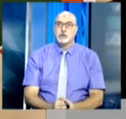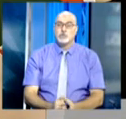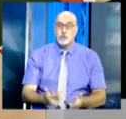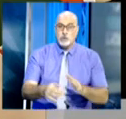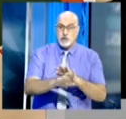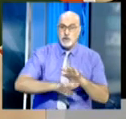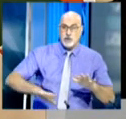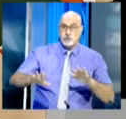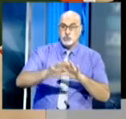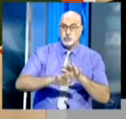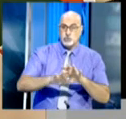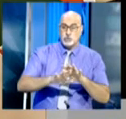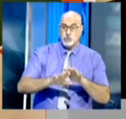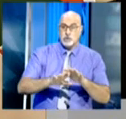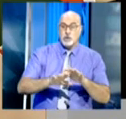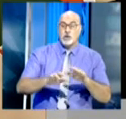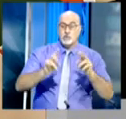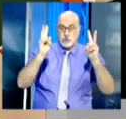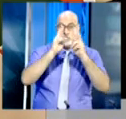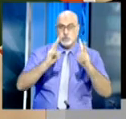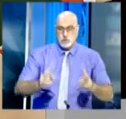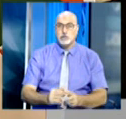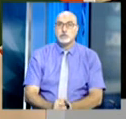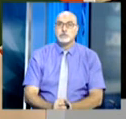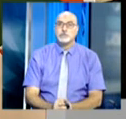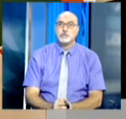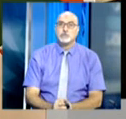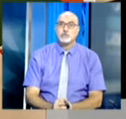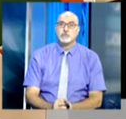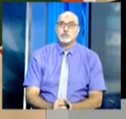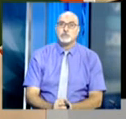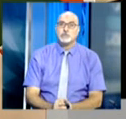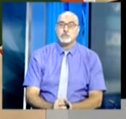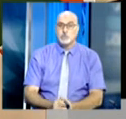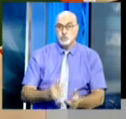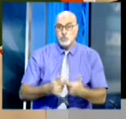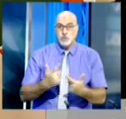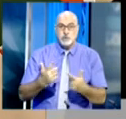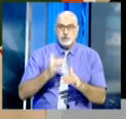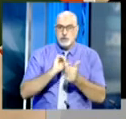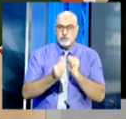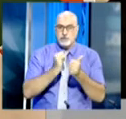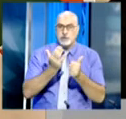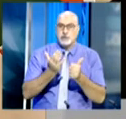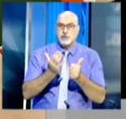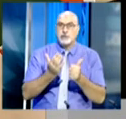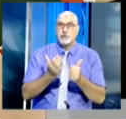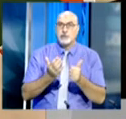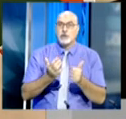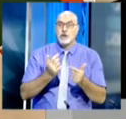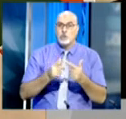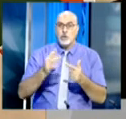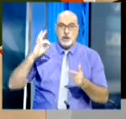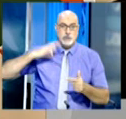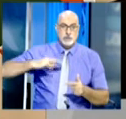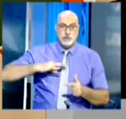دوليا وإقليميا وما تفرضه من تحديات على مصالحنا